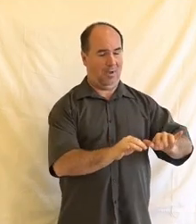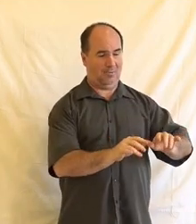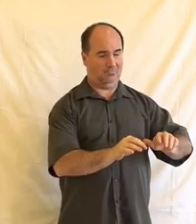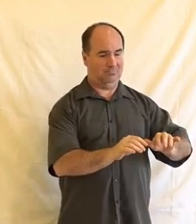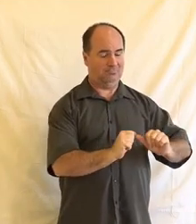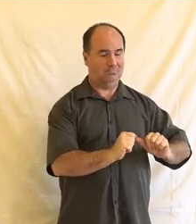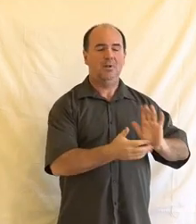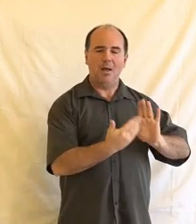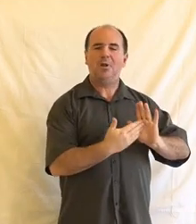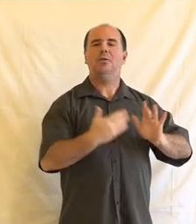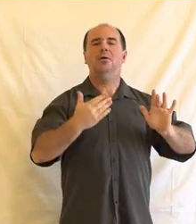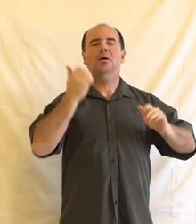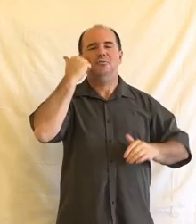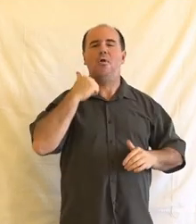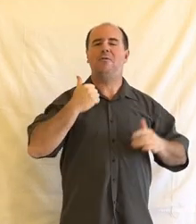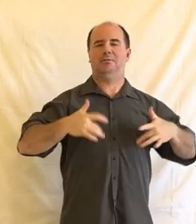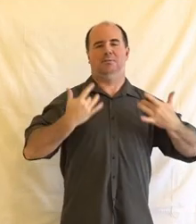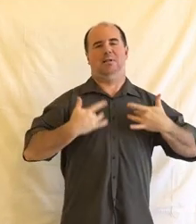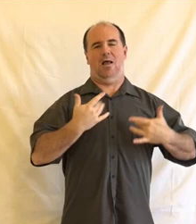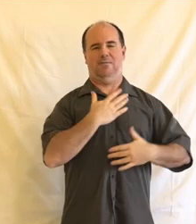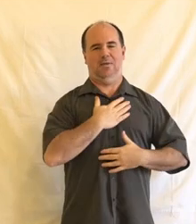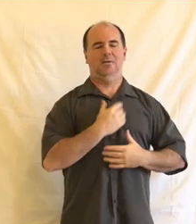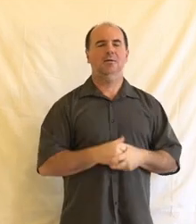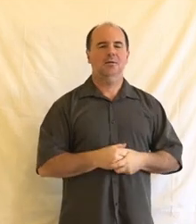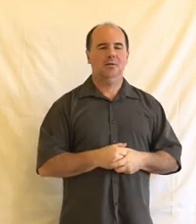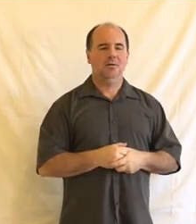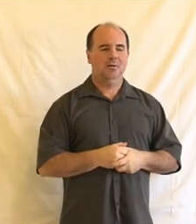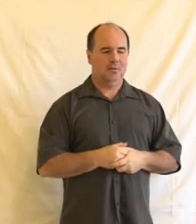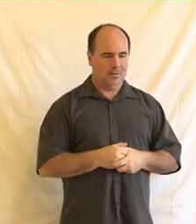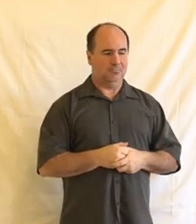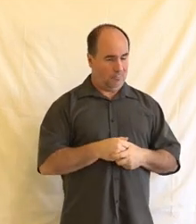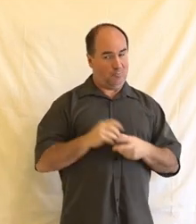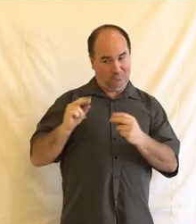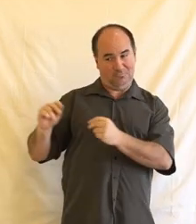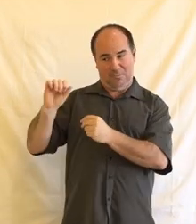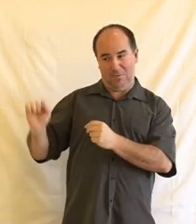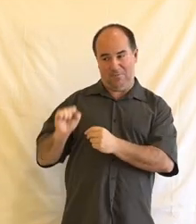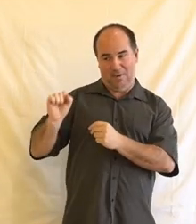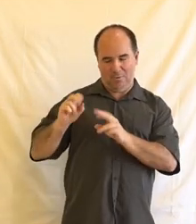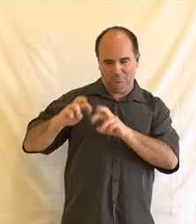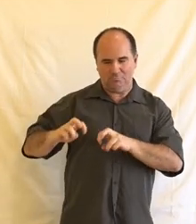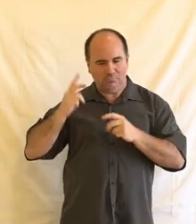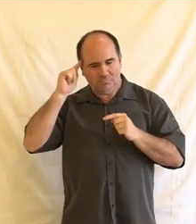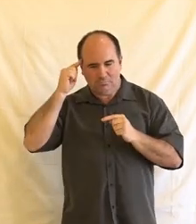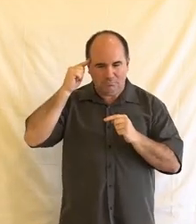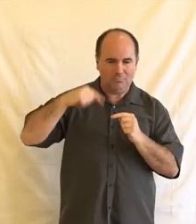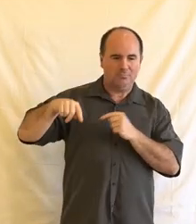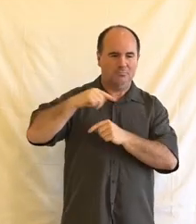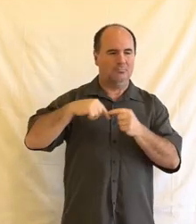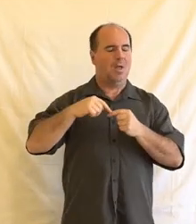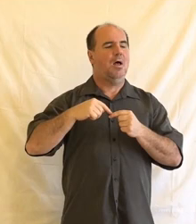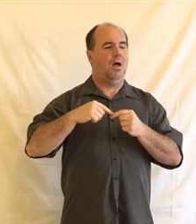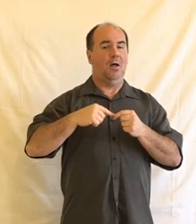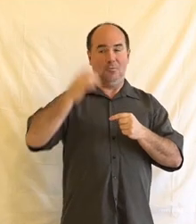je třeba lidské zdraví. Bávali jsme se o tom právě v rámci našeho výboru, kdy jsme se bávali s odborníky na zdravotnictví. Oni nám